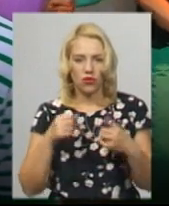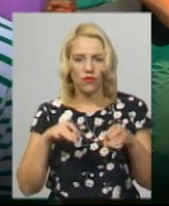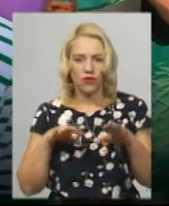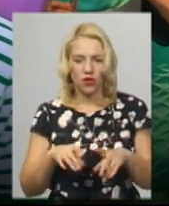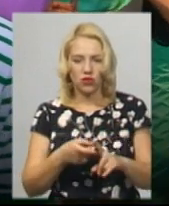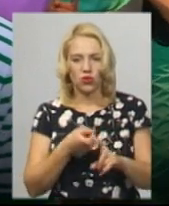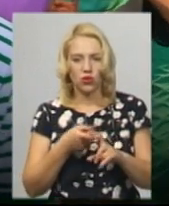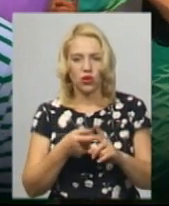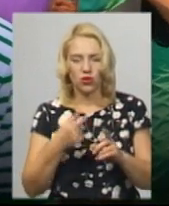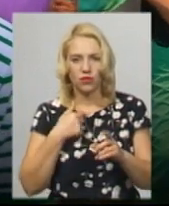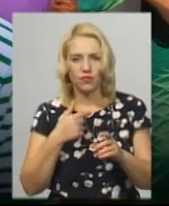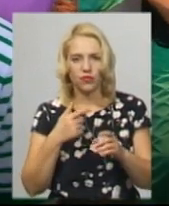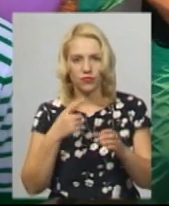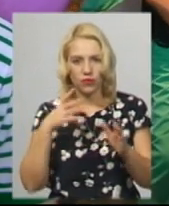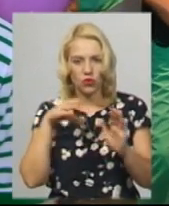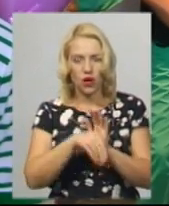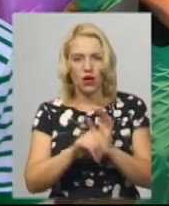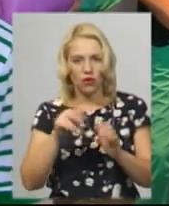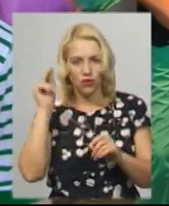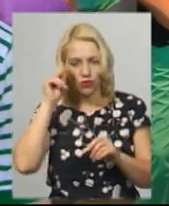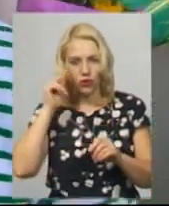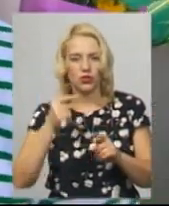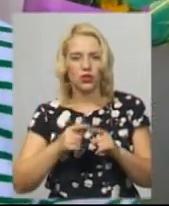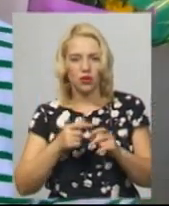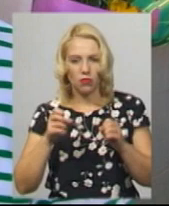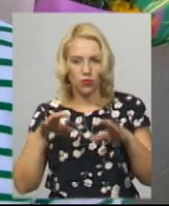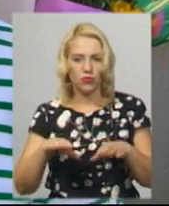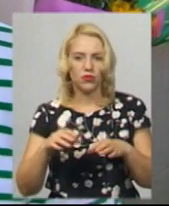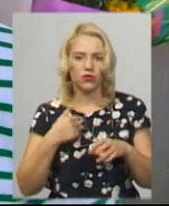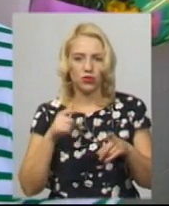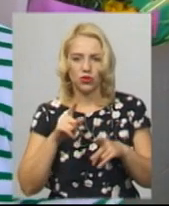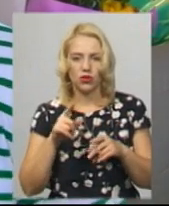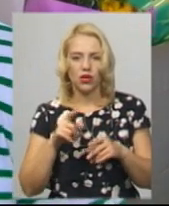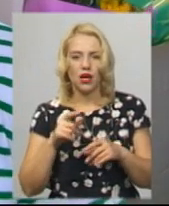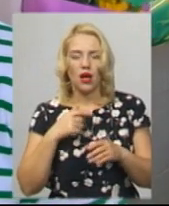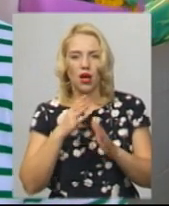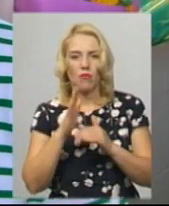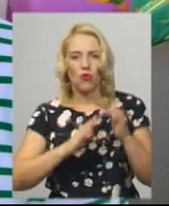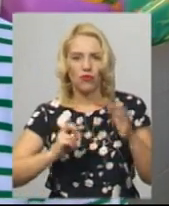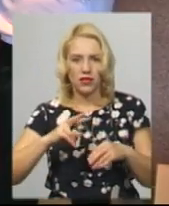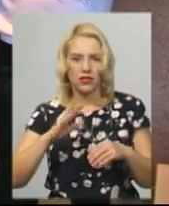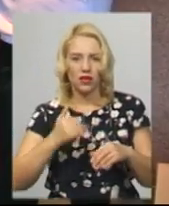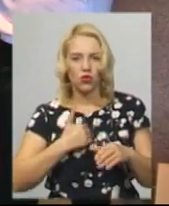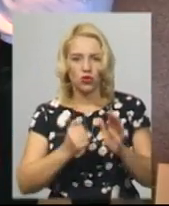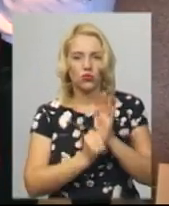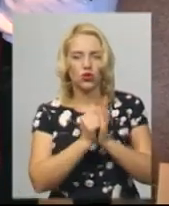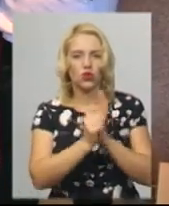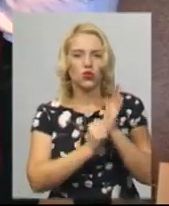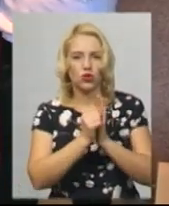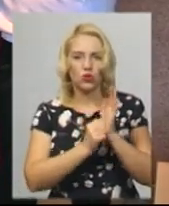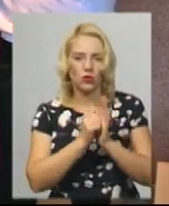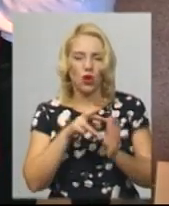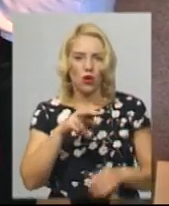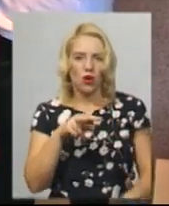переосмеслив, зрозумів, що воно в житті лишнім не буде. По професії хочу бути мулер, штукатур, лицювальна, клеточна. Кожен в Україні має